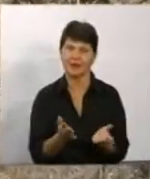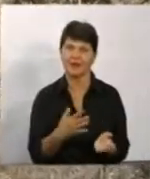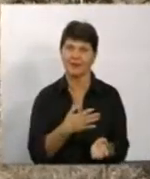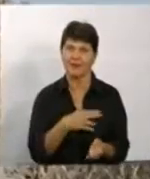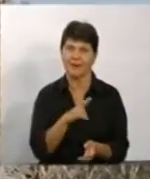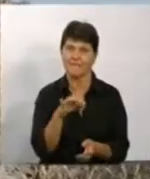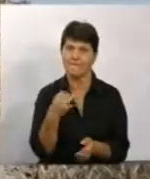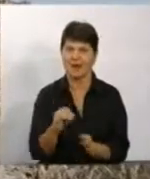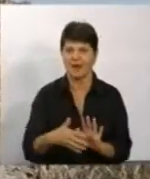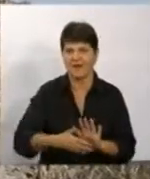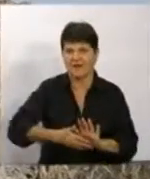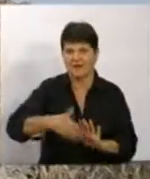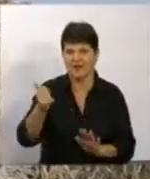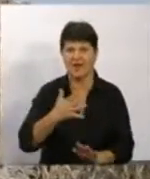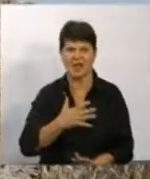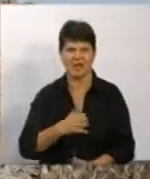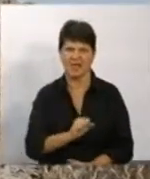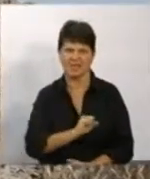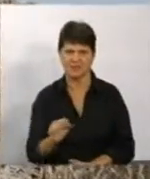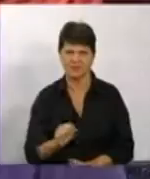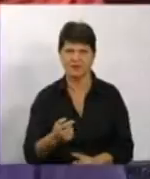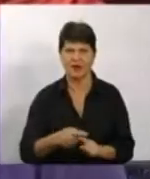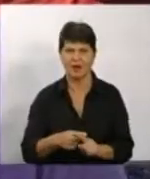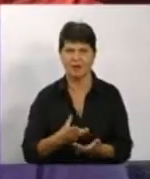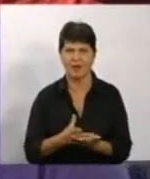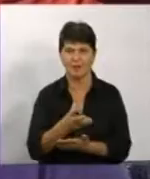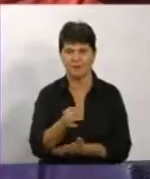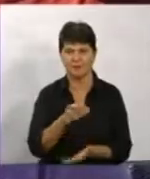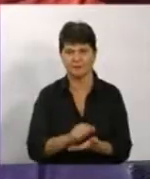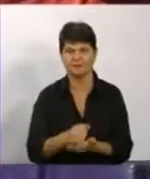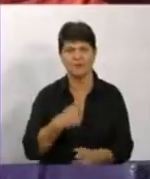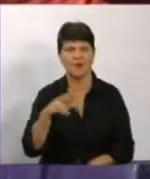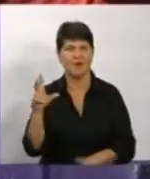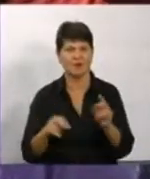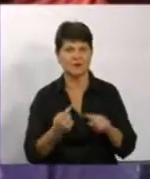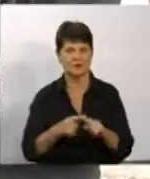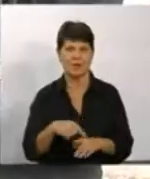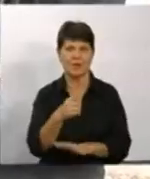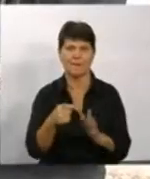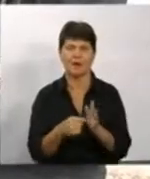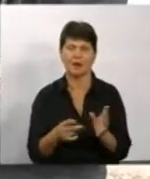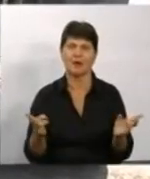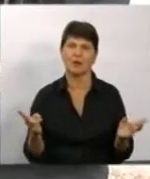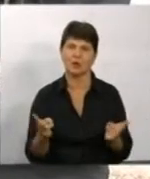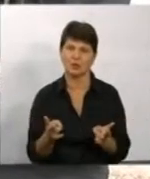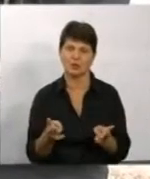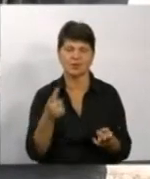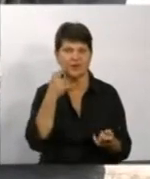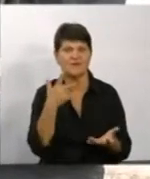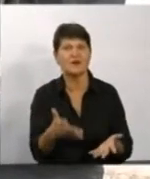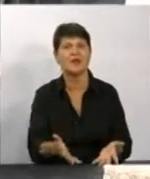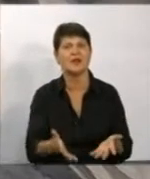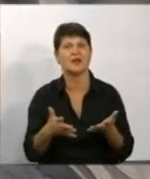пащиків викликало незадоволеність – це розмір орендної плати. Я вважаю, що це питання потрібно виясняти